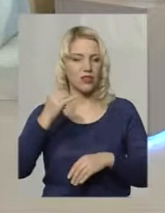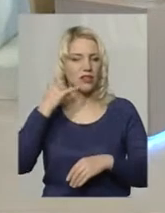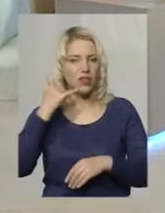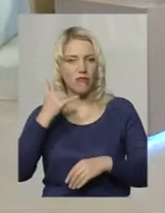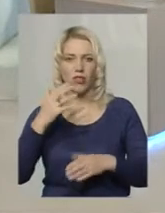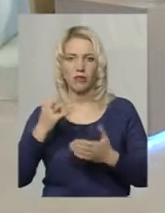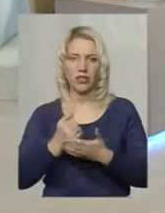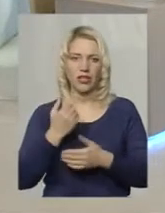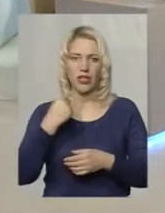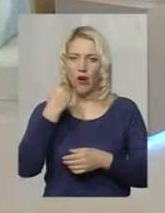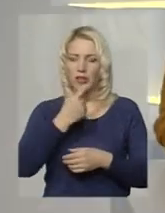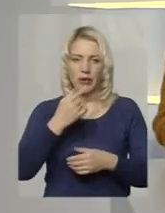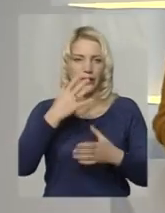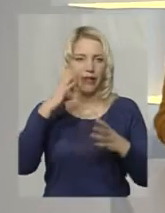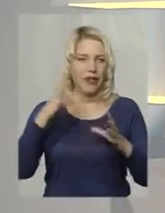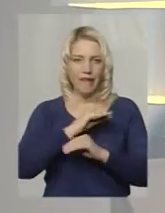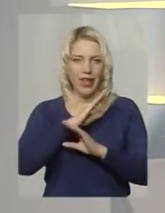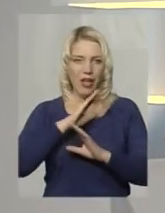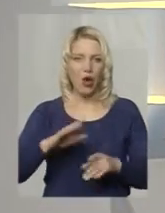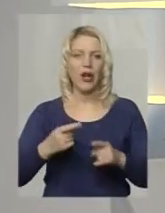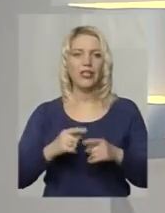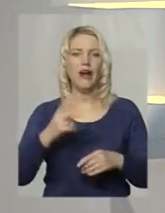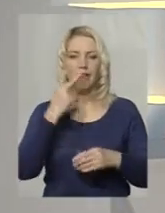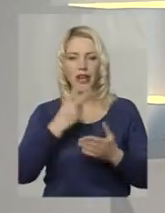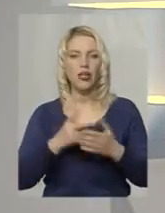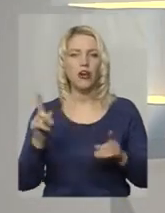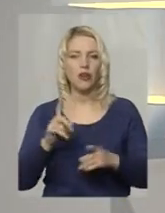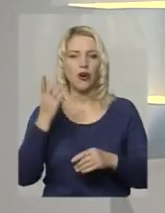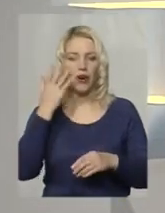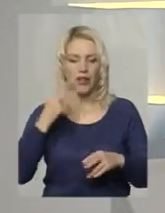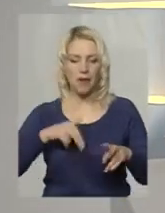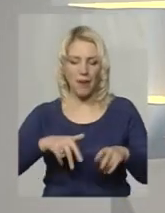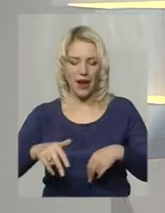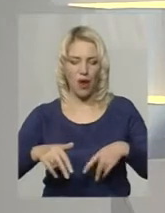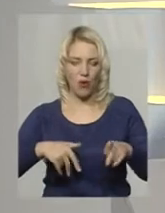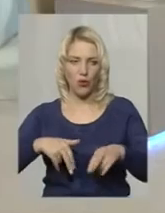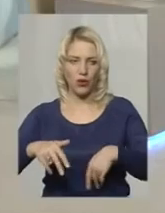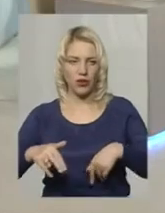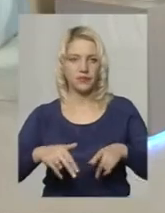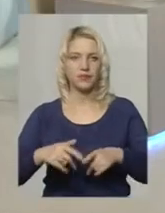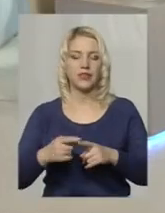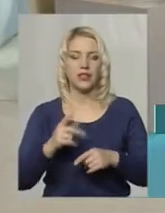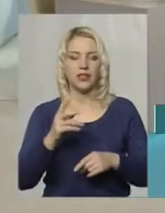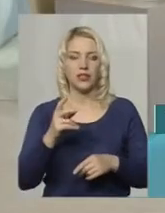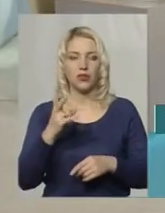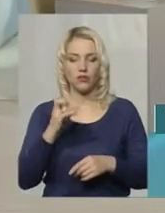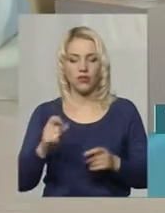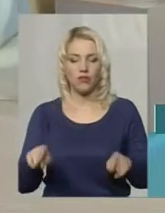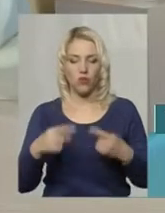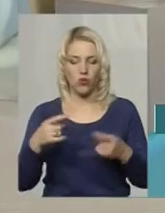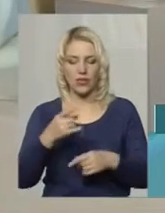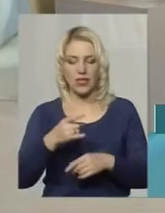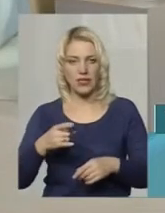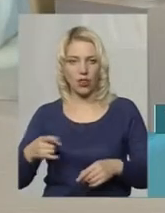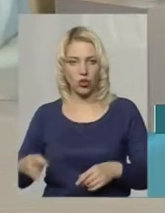знайти її особисто. Очевидно, що коли переходом ходять люди нон-стоп, в обидва боки проїжджої частини створюються затори.